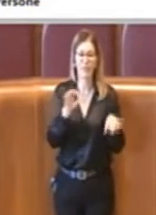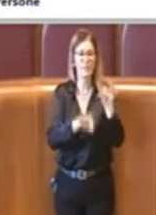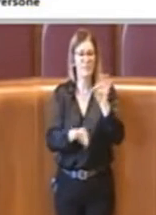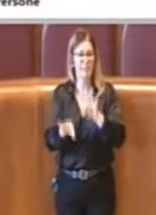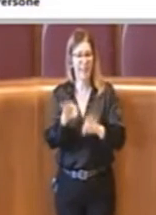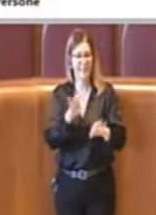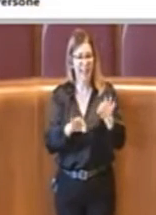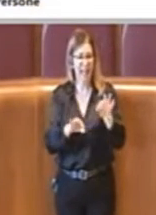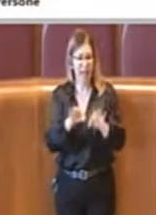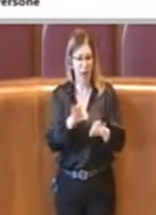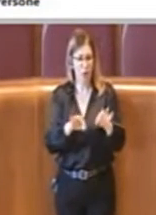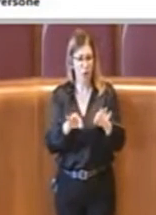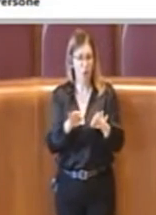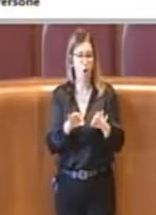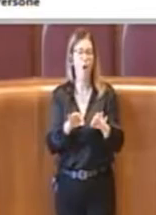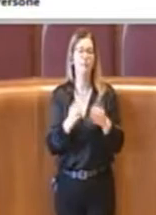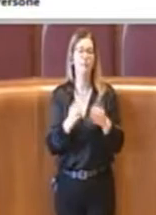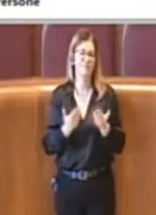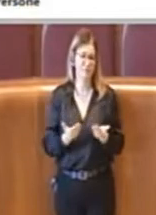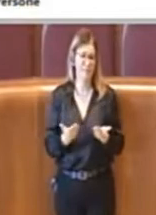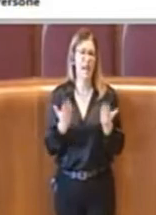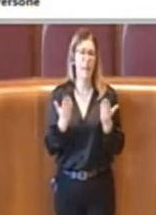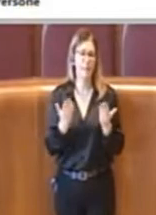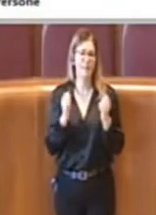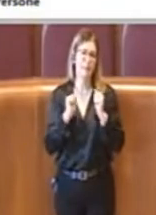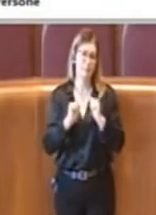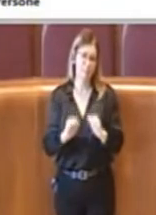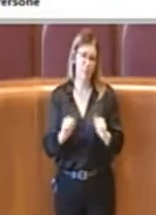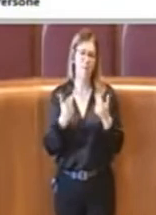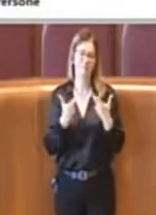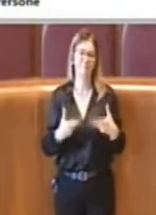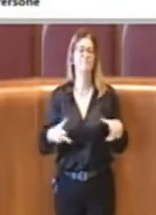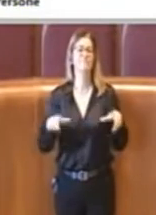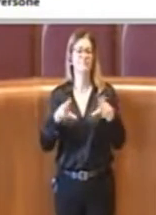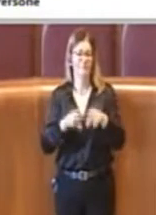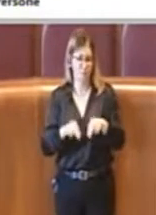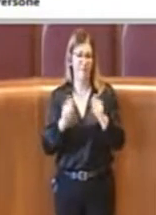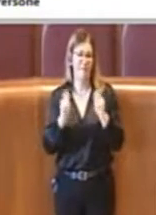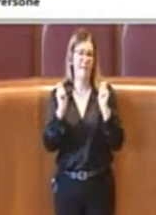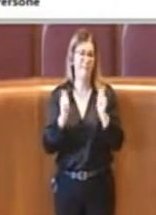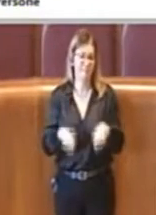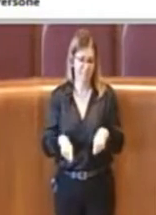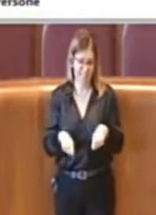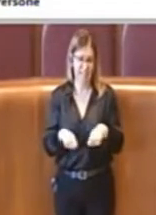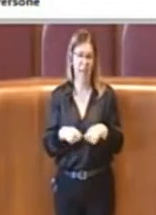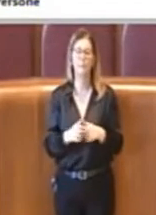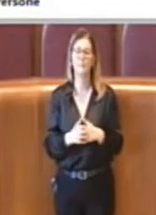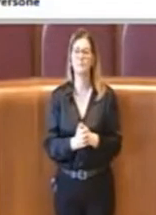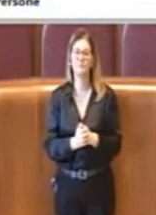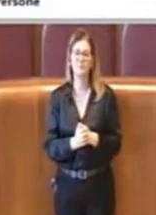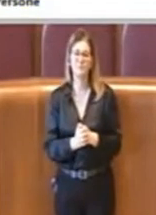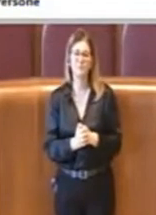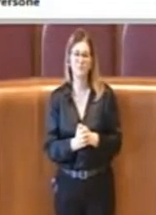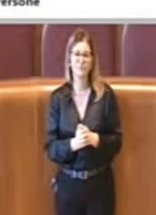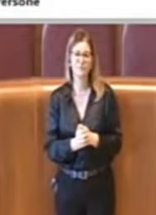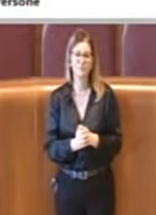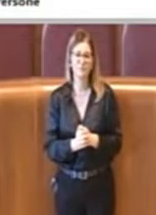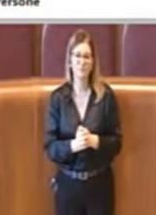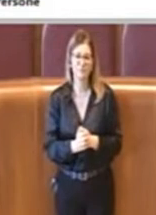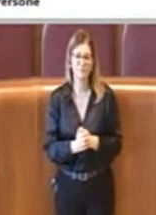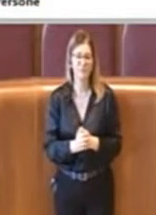finalmente potevano essere riattivate. Il governo